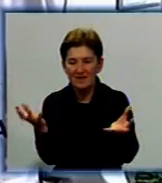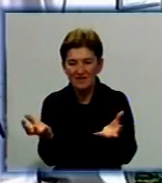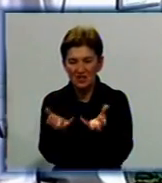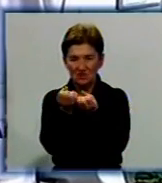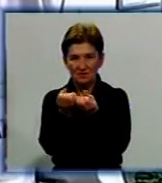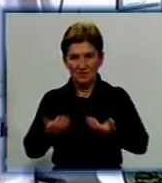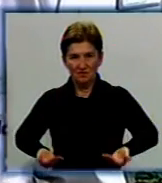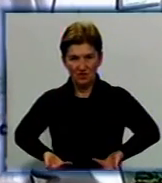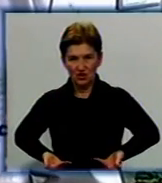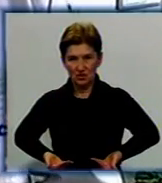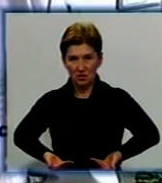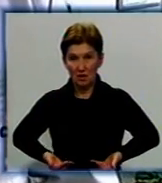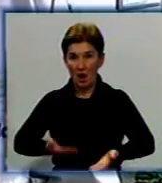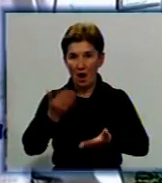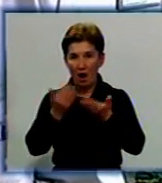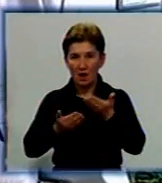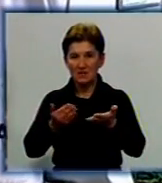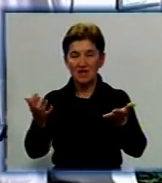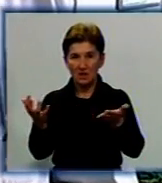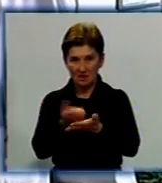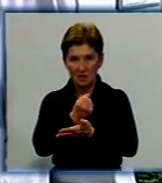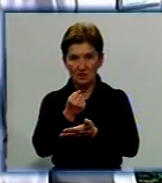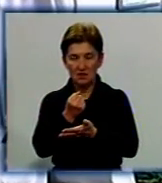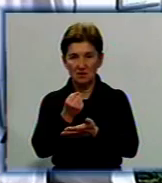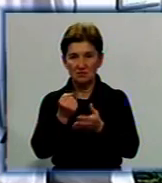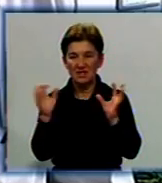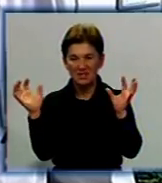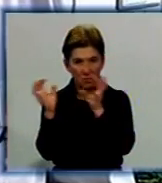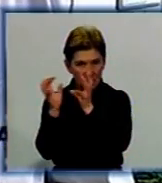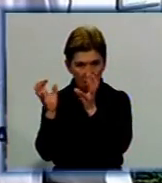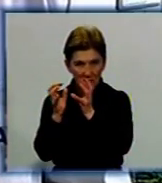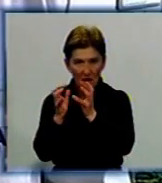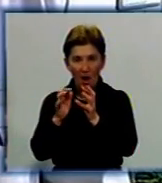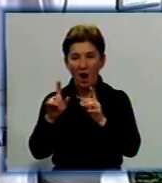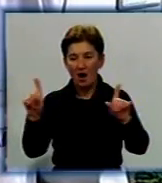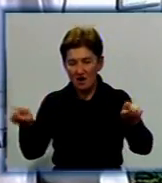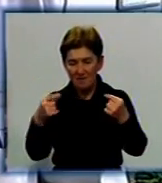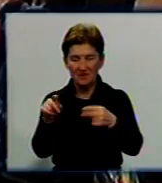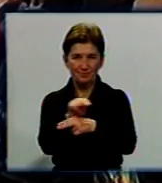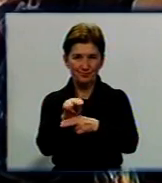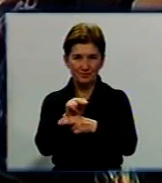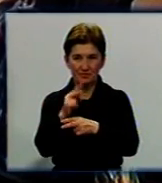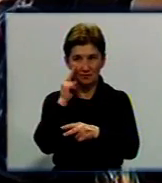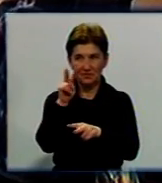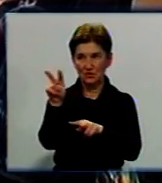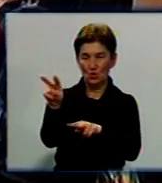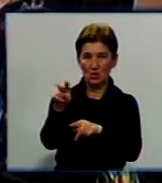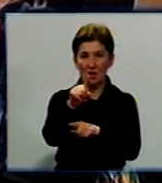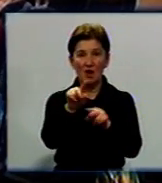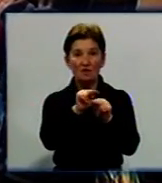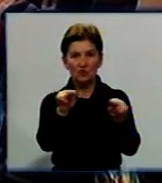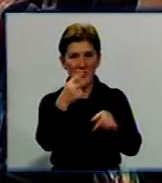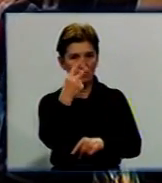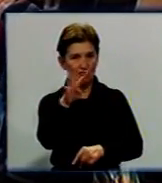якщо вдасться його око зберегти як органа, питання відновлення зору буде вирішуватися пізніше. 24-річна вчителька